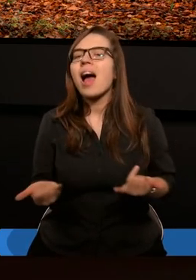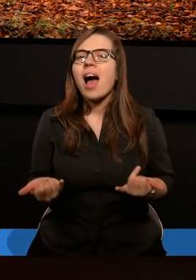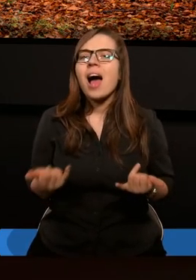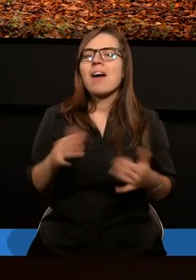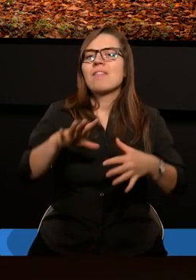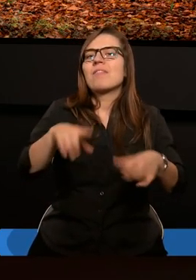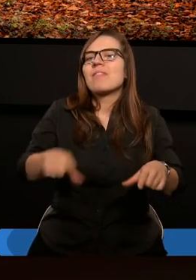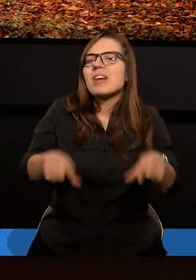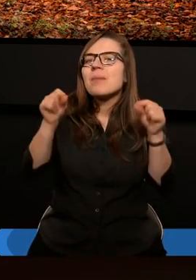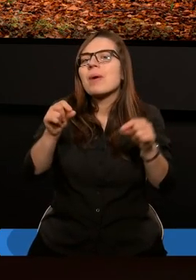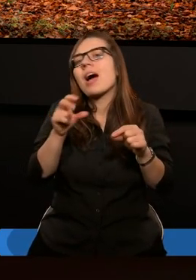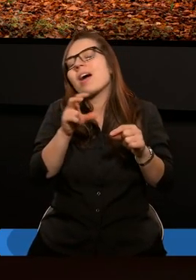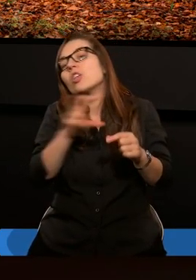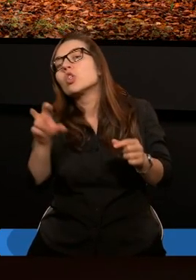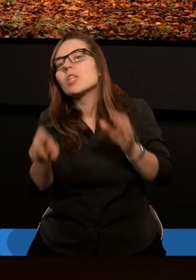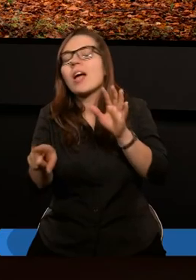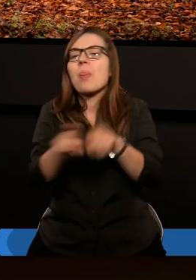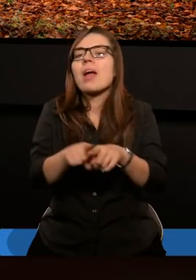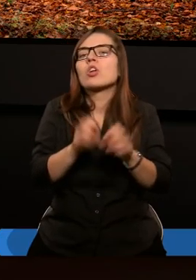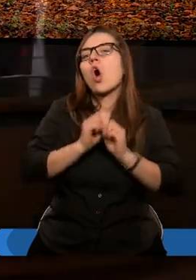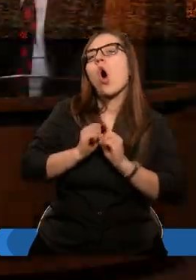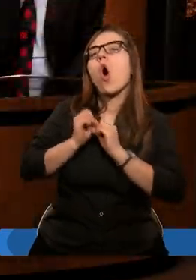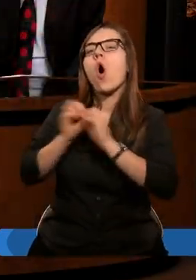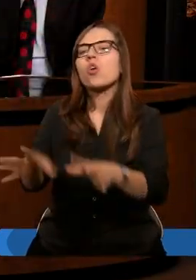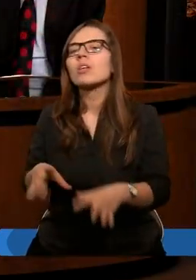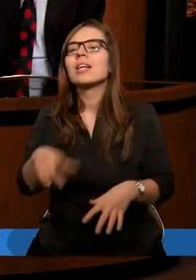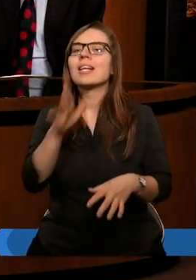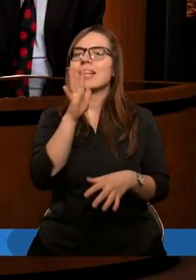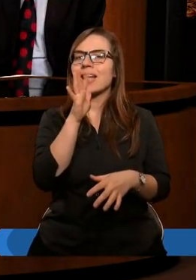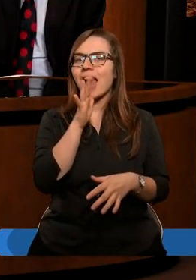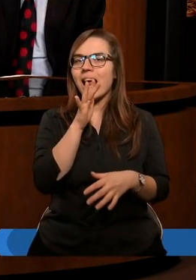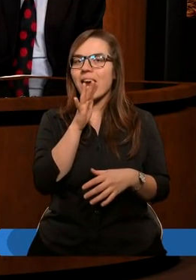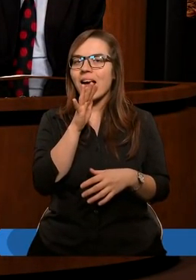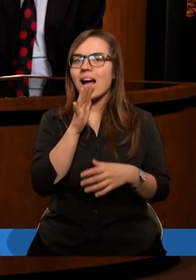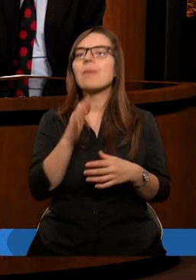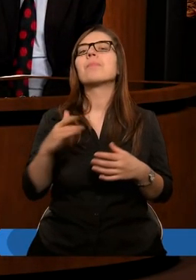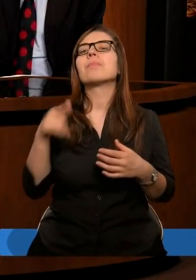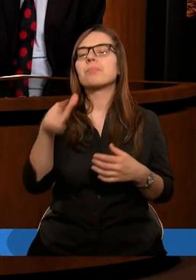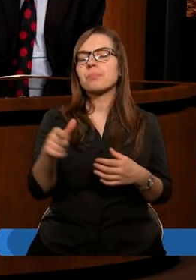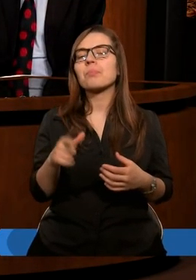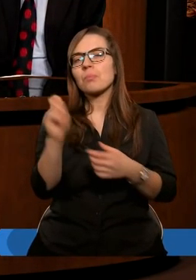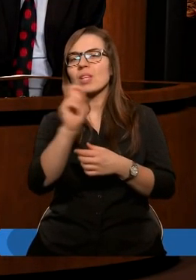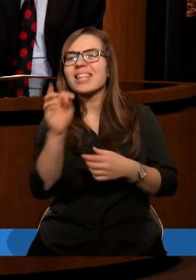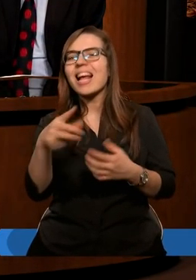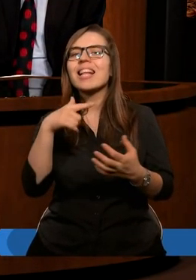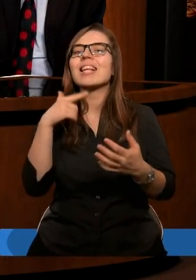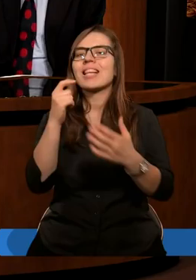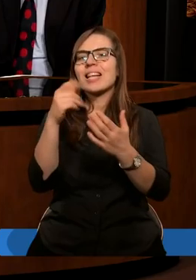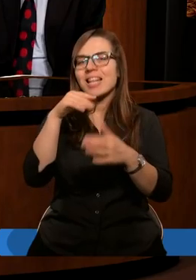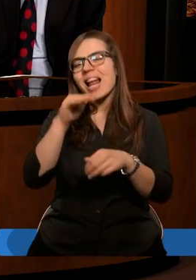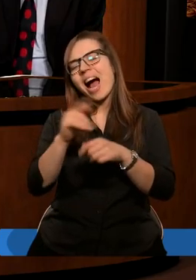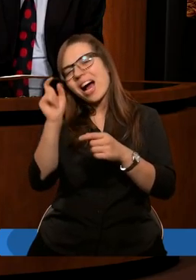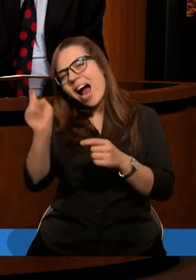wybranie czy też odrzucenie Izraela. Poruszymy takie zagadnienia jak